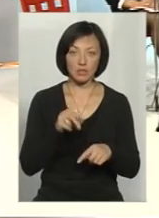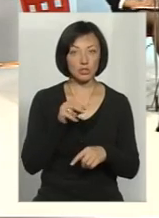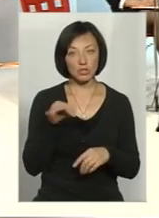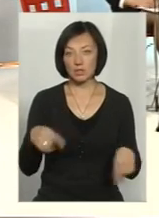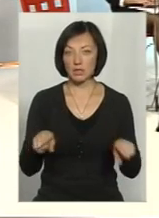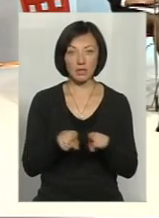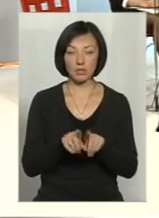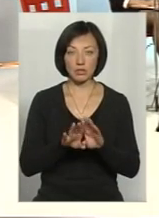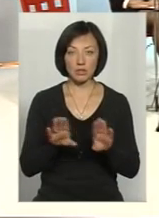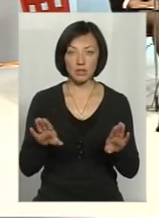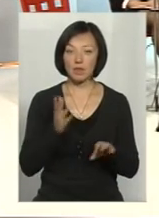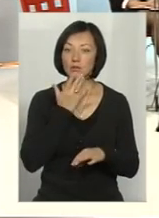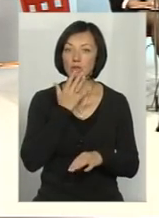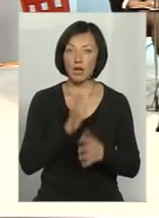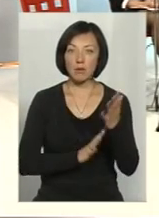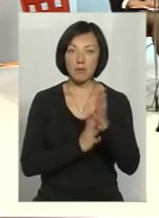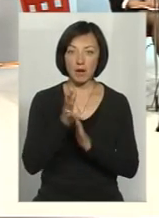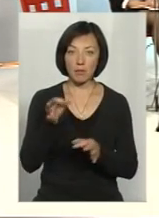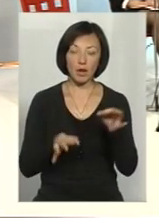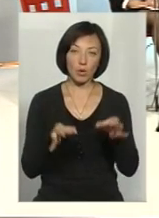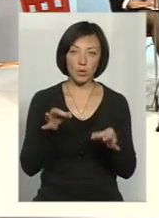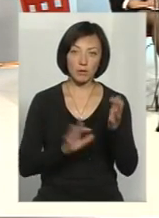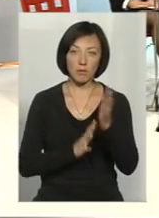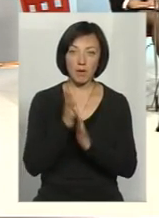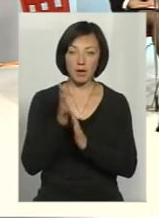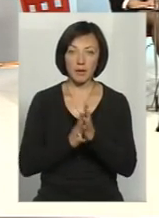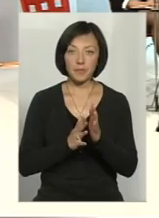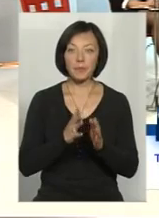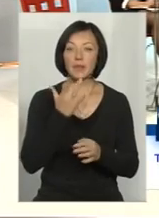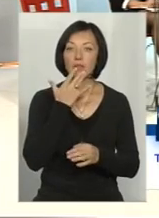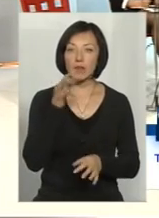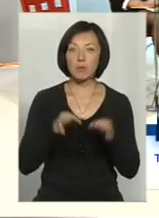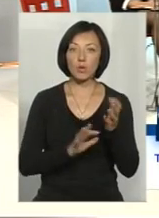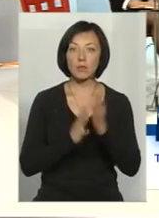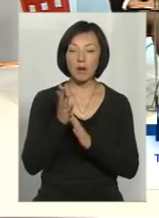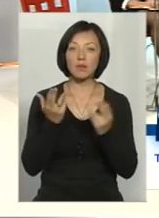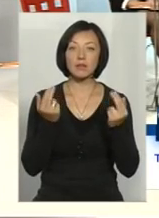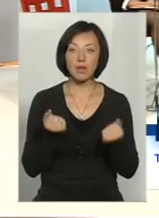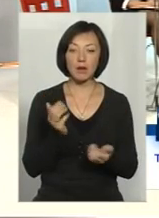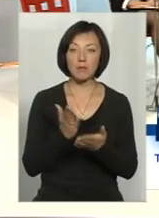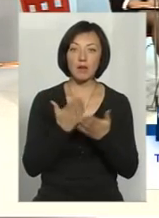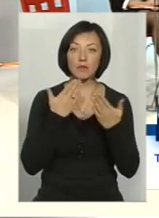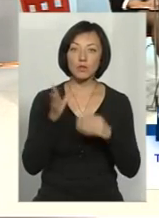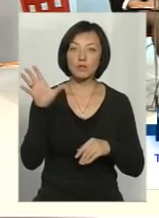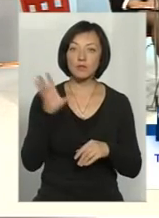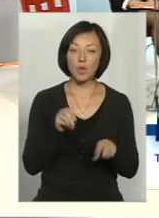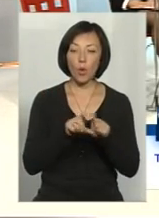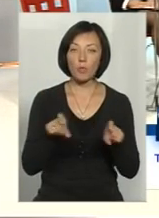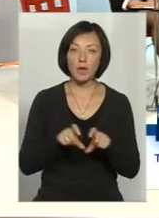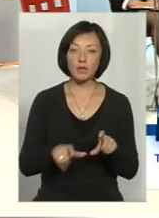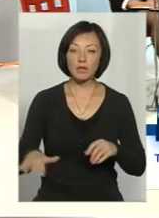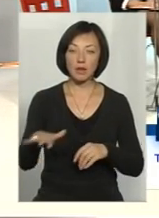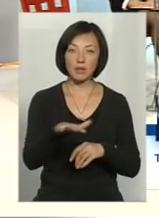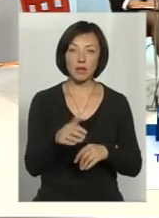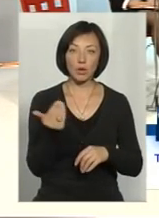національний парк, природний парк до дендропарку? Національний природний парк, ну так, він має відношення до всіх об'єктів, які розташовані на його